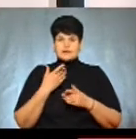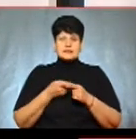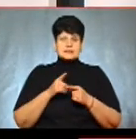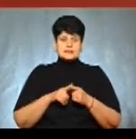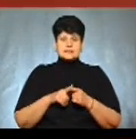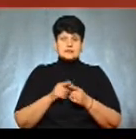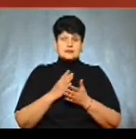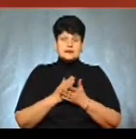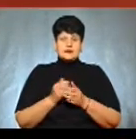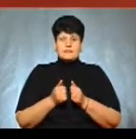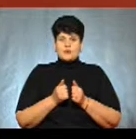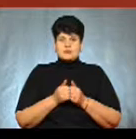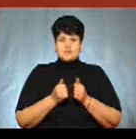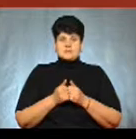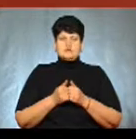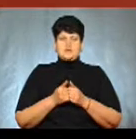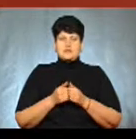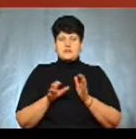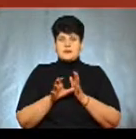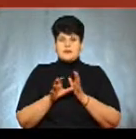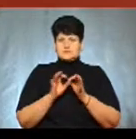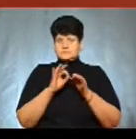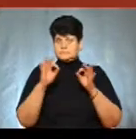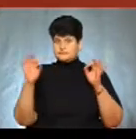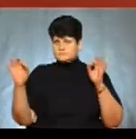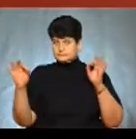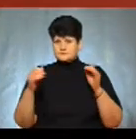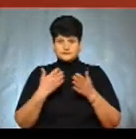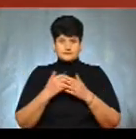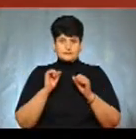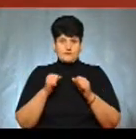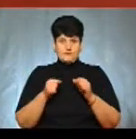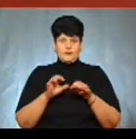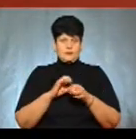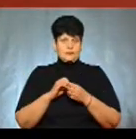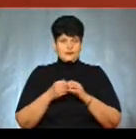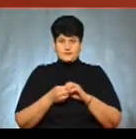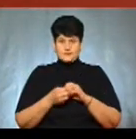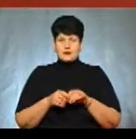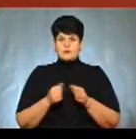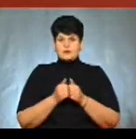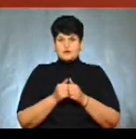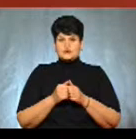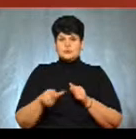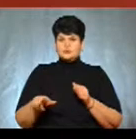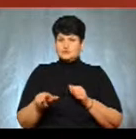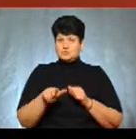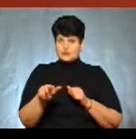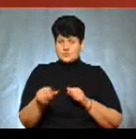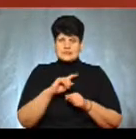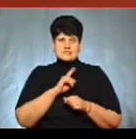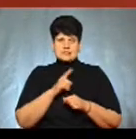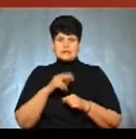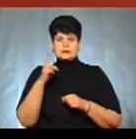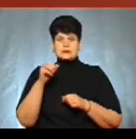стаються поблизу лінії електропередач, вони можуть спричинити замикання, поблизу автошляхів, тому що сильне